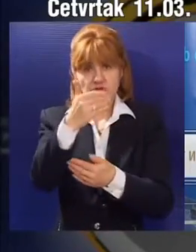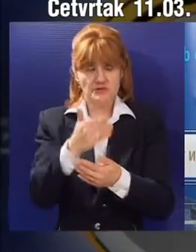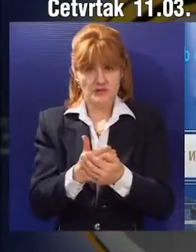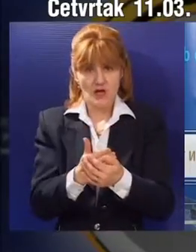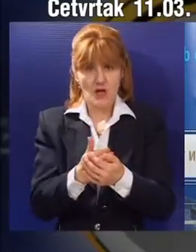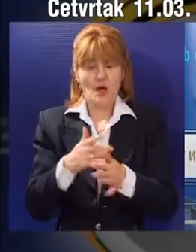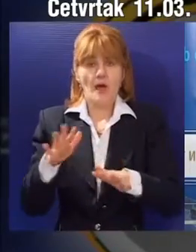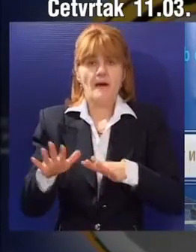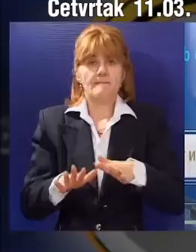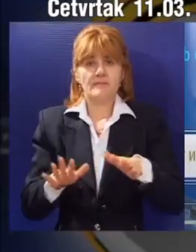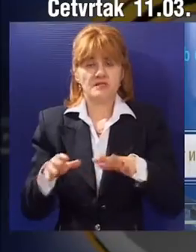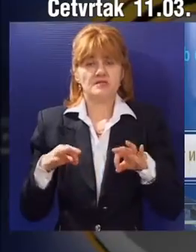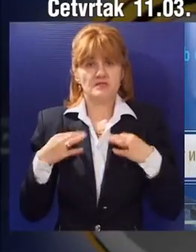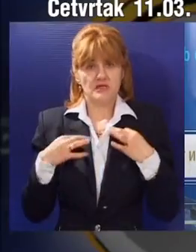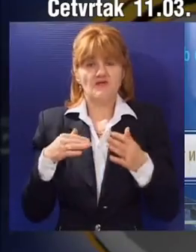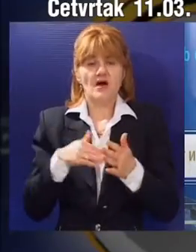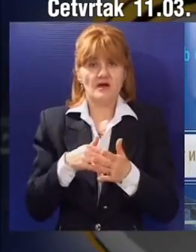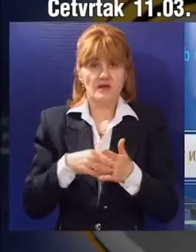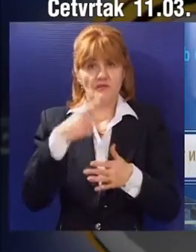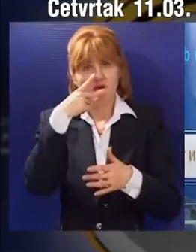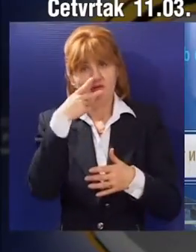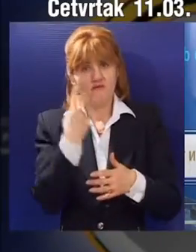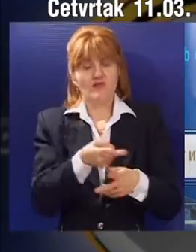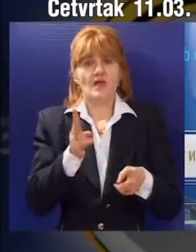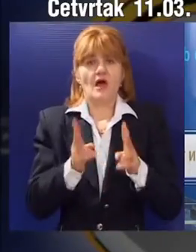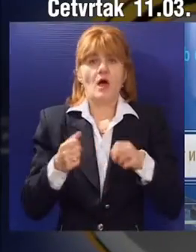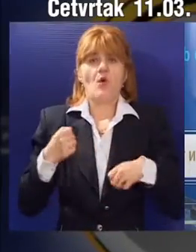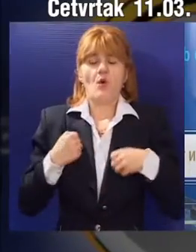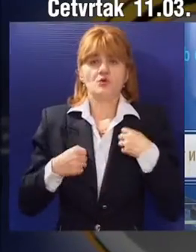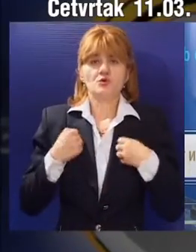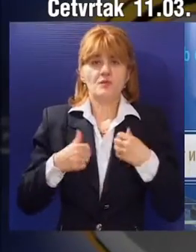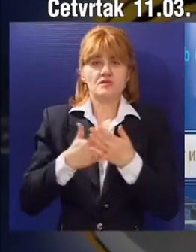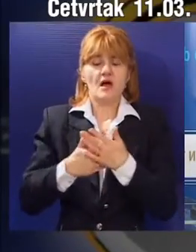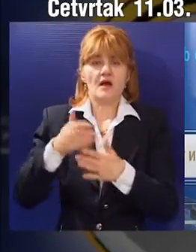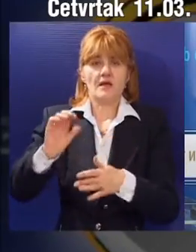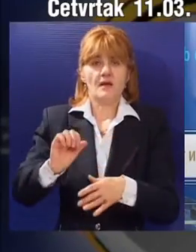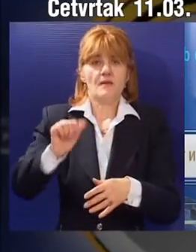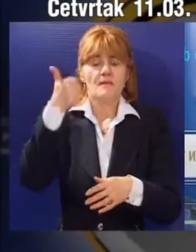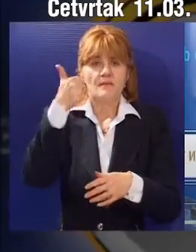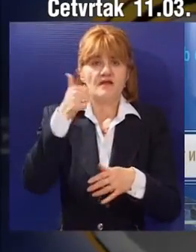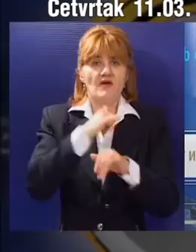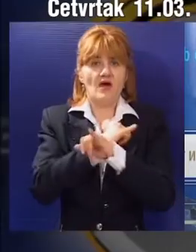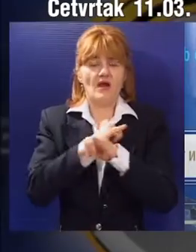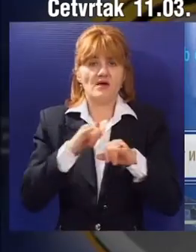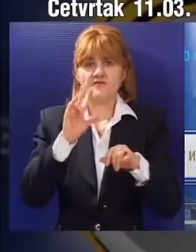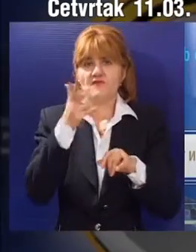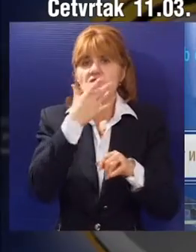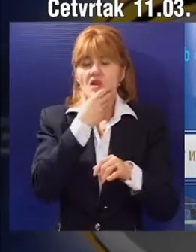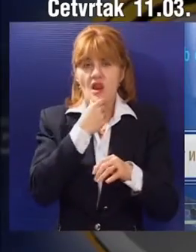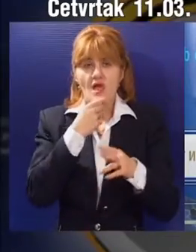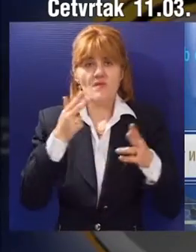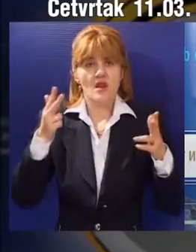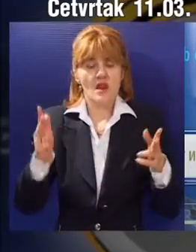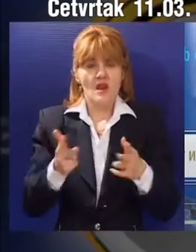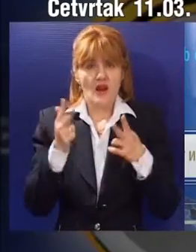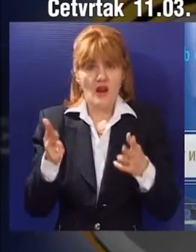možda bi i ministarstvo zdravlja trebalo malo da se ugleda na Suboticu pa da vidi da su to stvari koje se vrlo lepao, vrlo